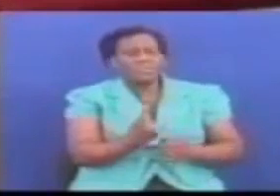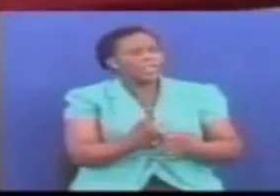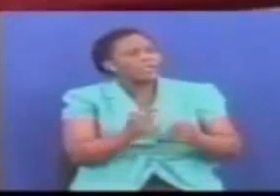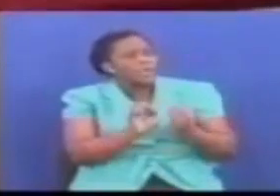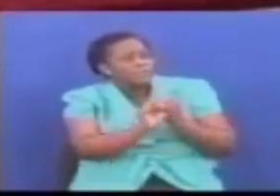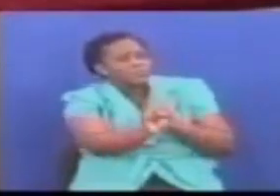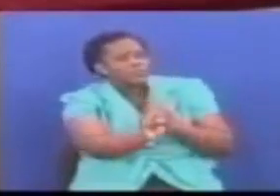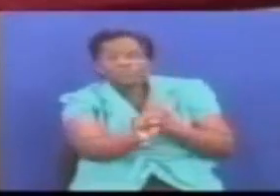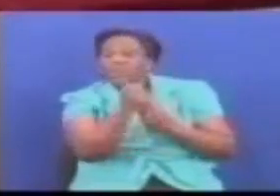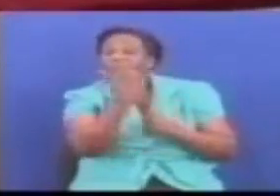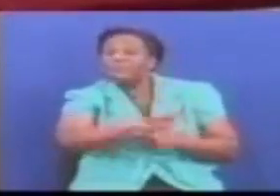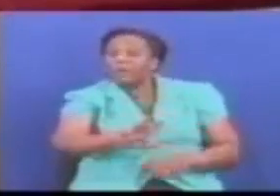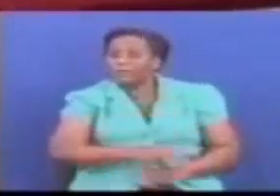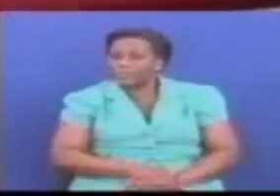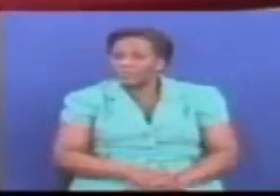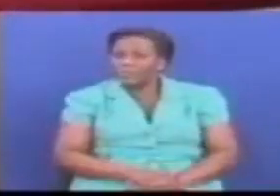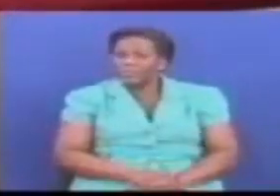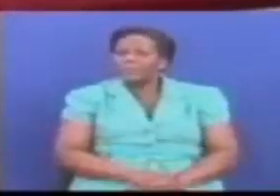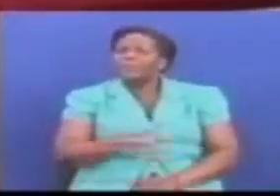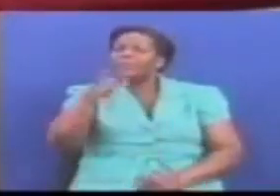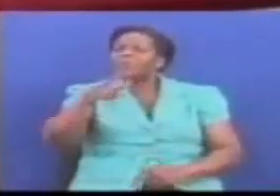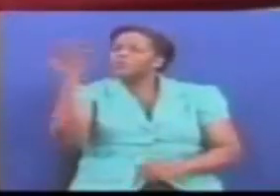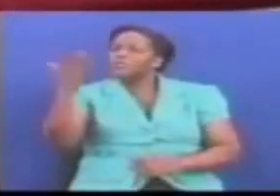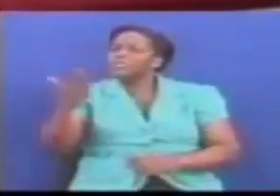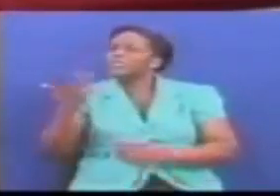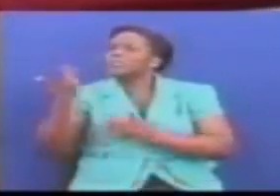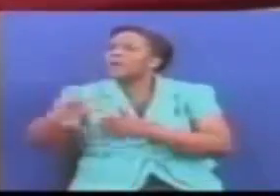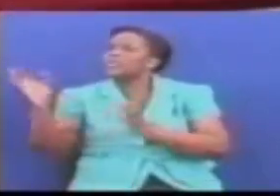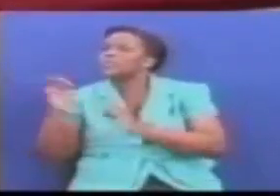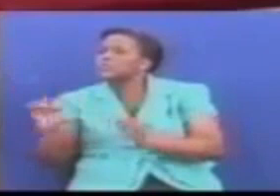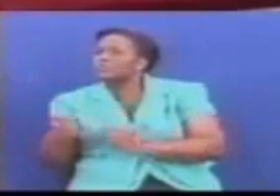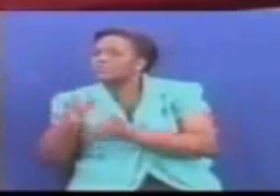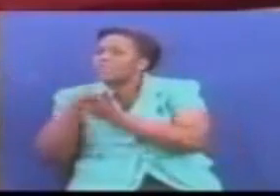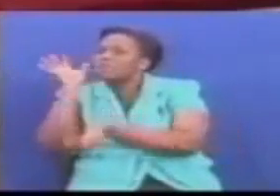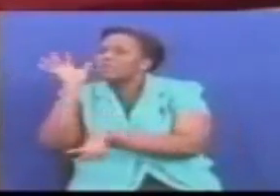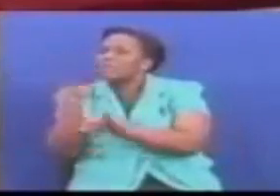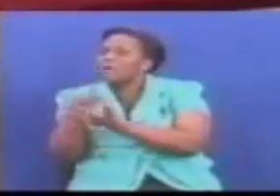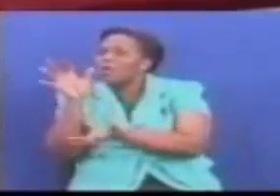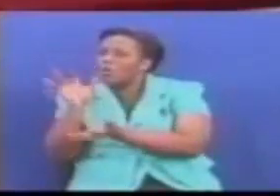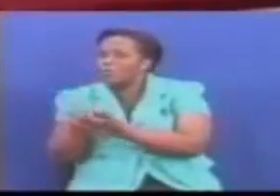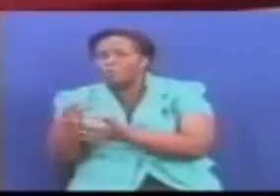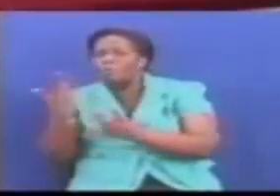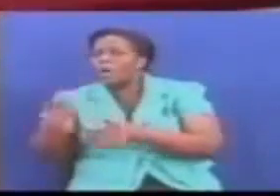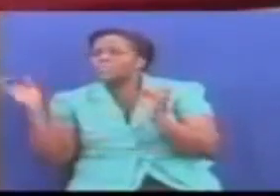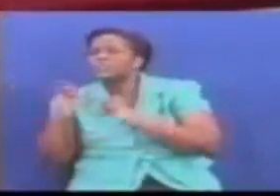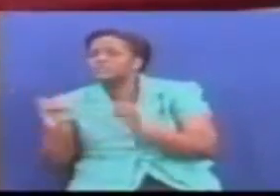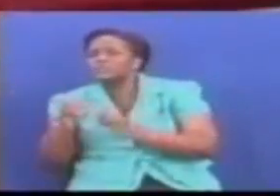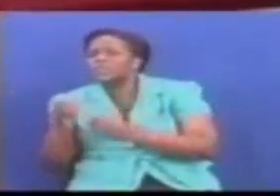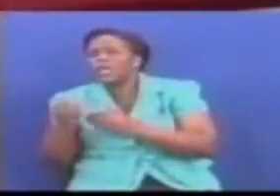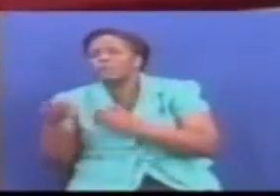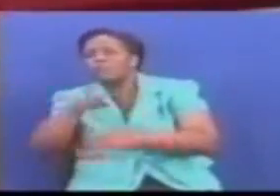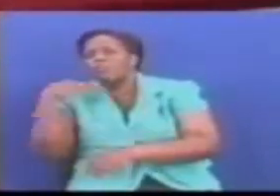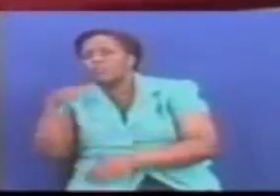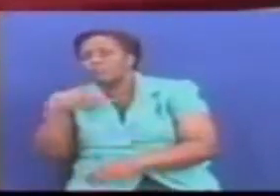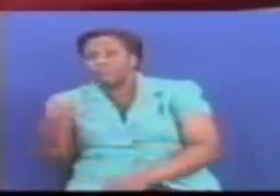maji vya mboko Hataka kufanjia Na watuniaji wangina wana maji Hataenda pare ya kazi bua Na sasa maji hanayendaea Kwa hiyo